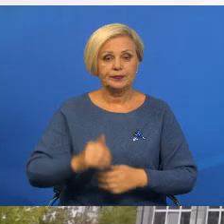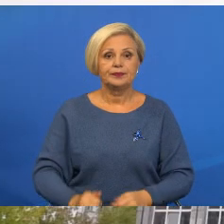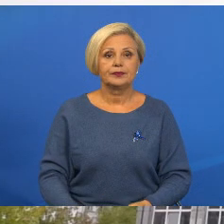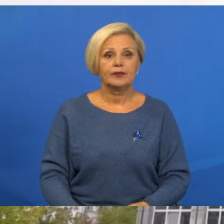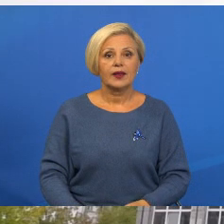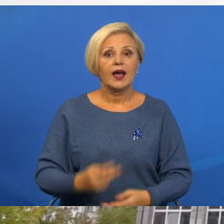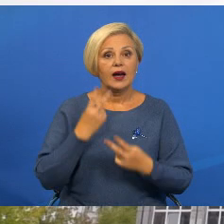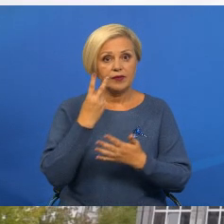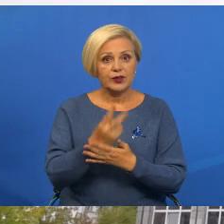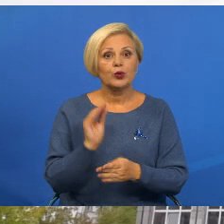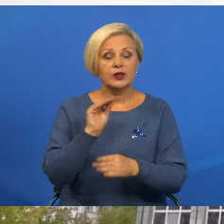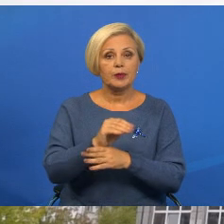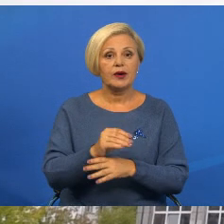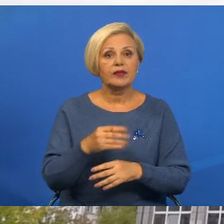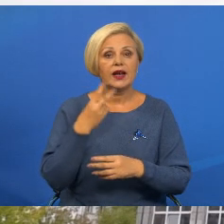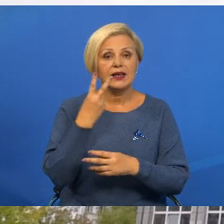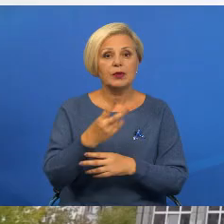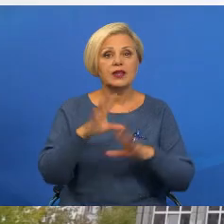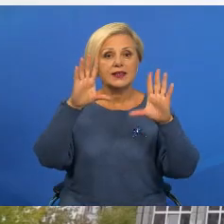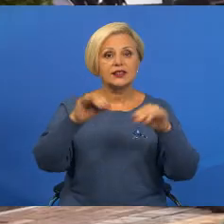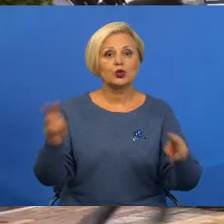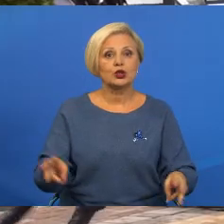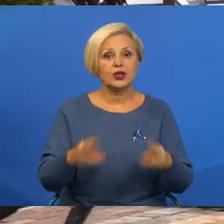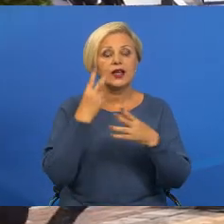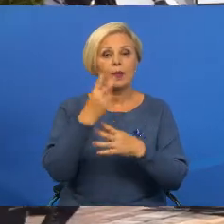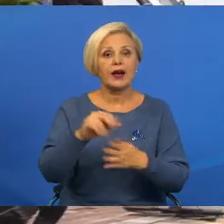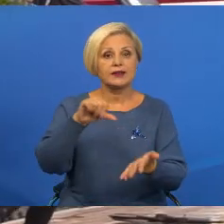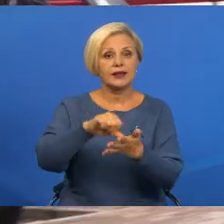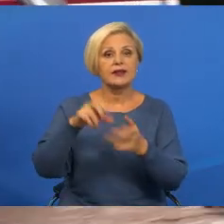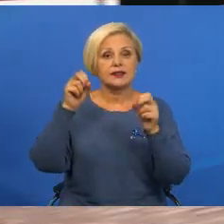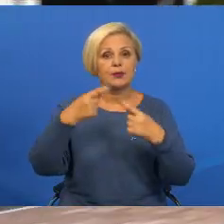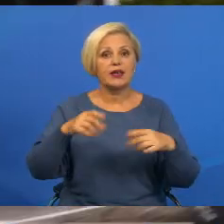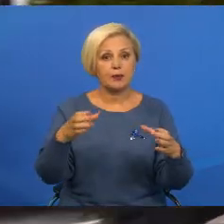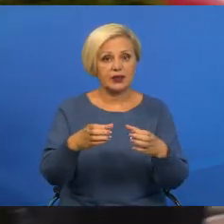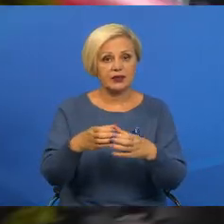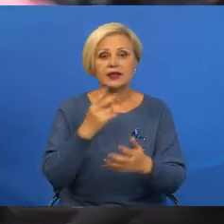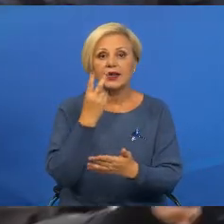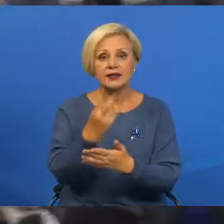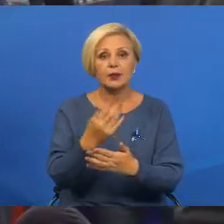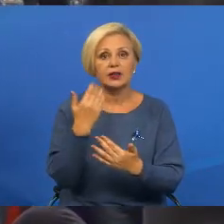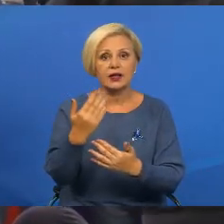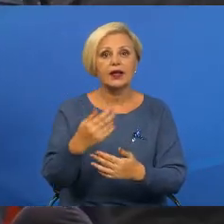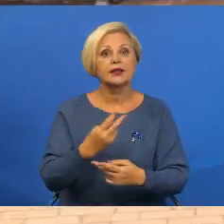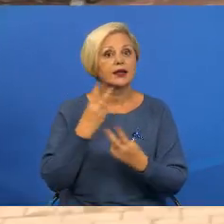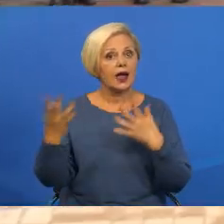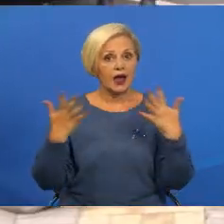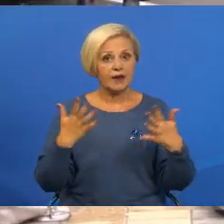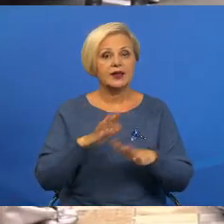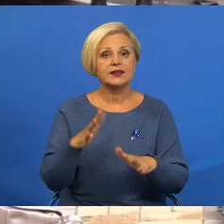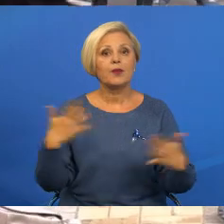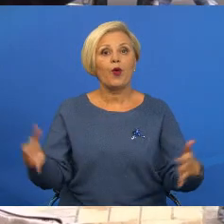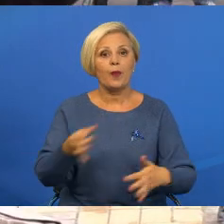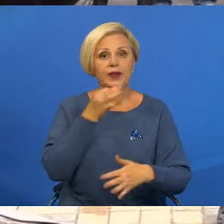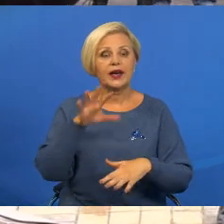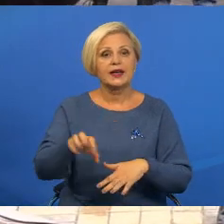Ведовищности додала имитация тушения пожаров и показальное выступление спецподразделений. Не глядя на их эффектность, детей зачаровал